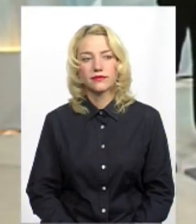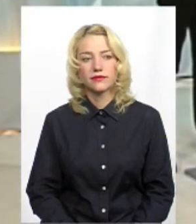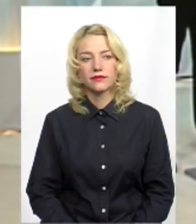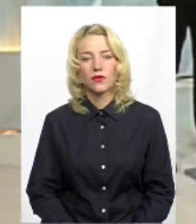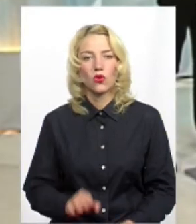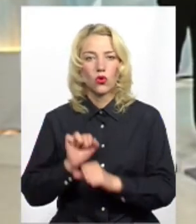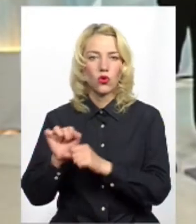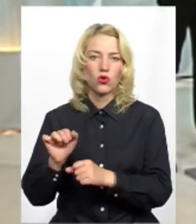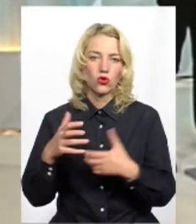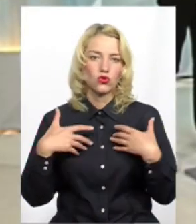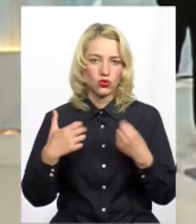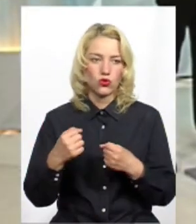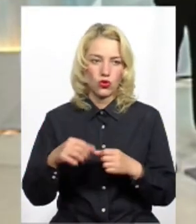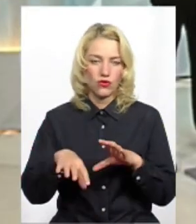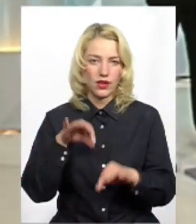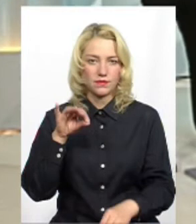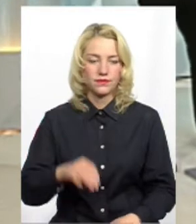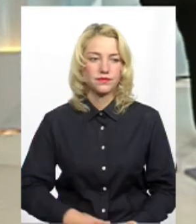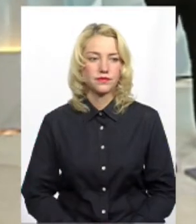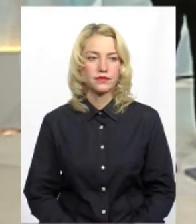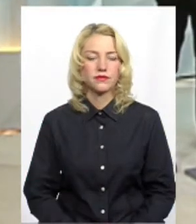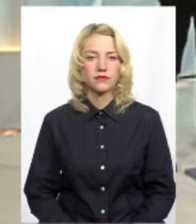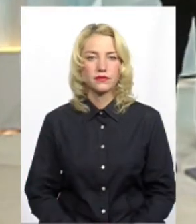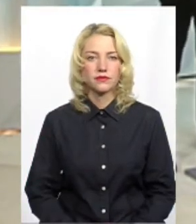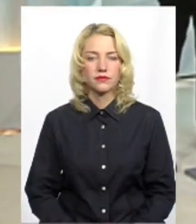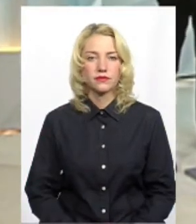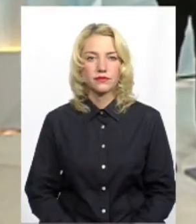Охорону здоров'я. Давайте. Охорону здоров'я.